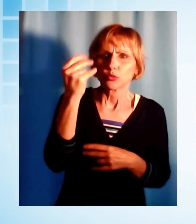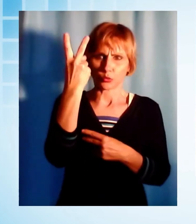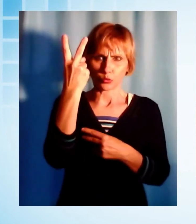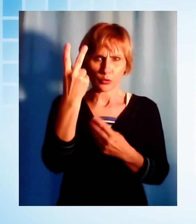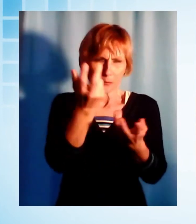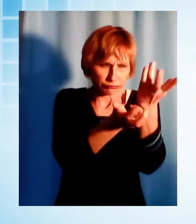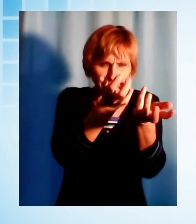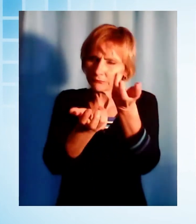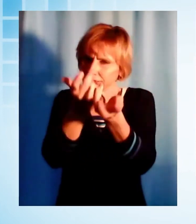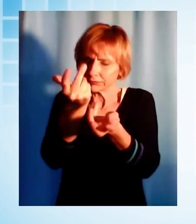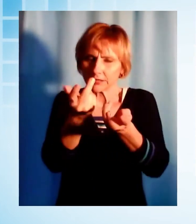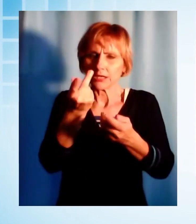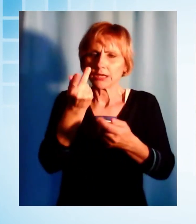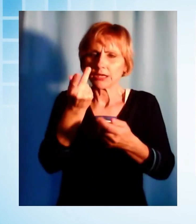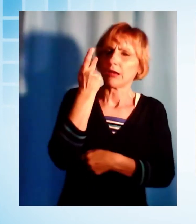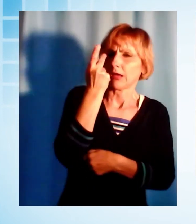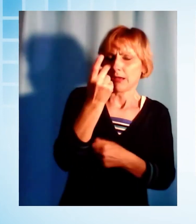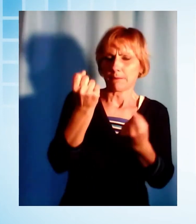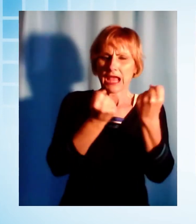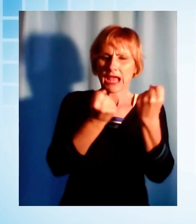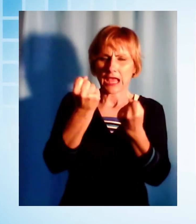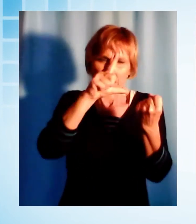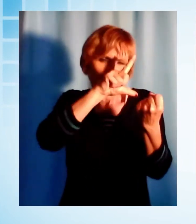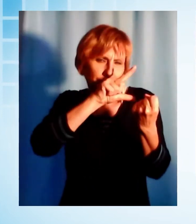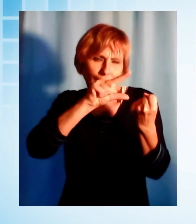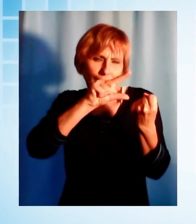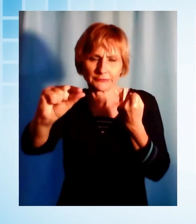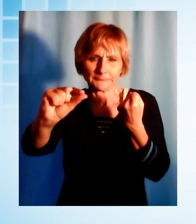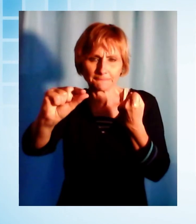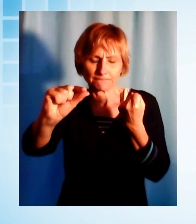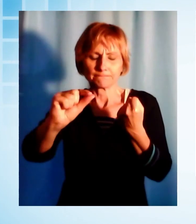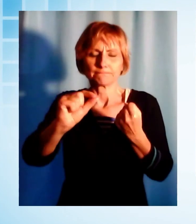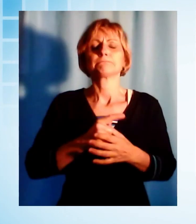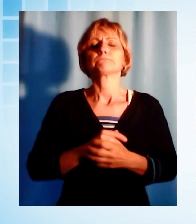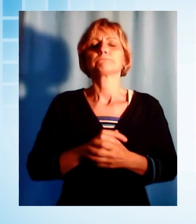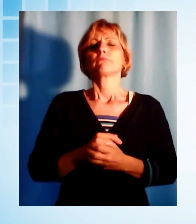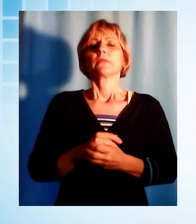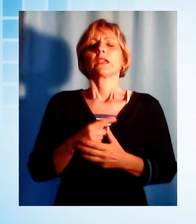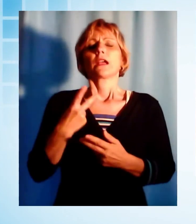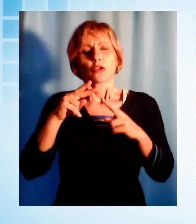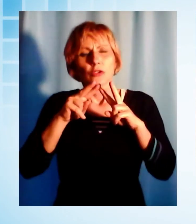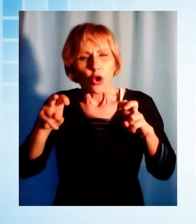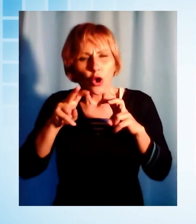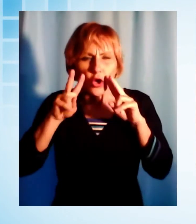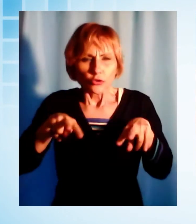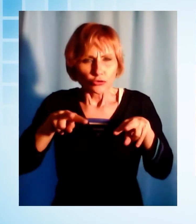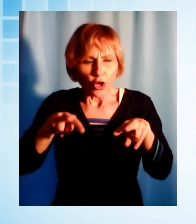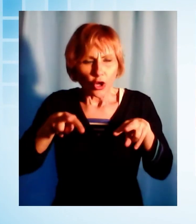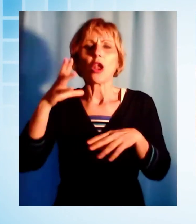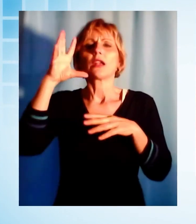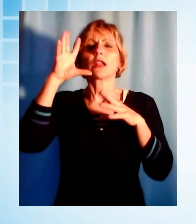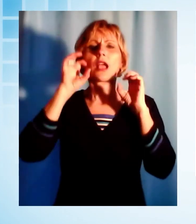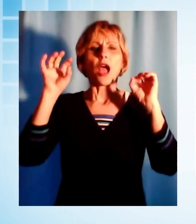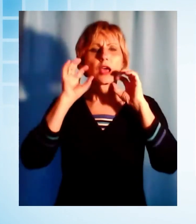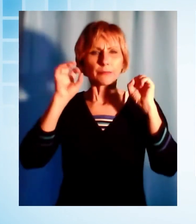hanno visto un'autovettura che si allontanava dalla zona. A seguito di ulteriori accertamenti effettuati da carabinieri della stazione,